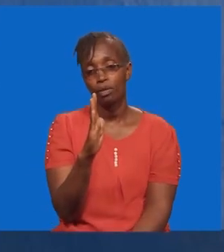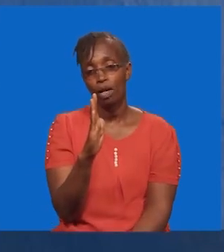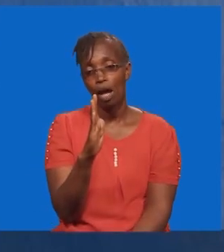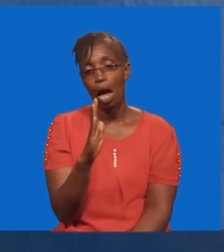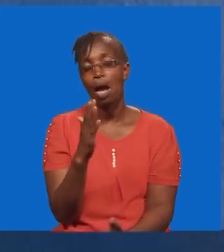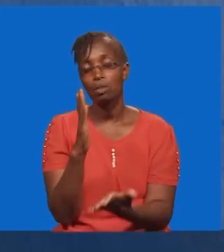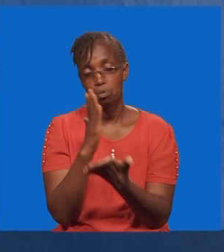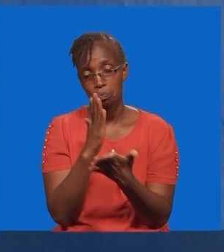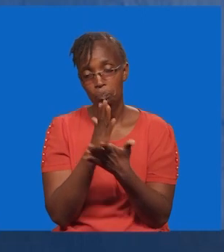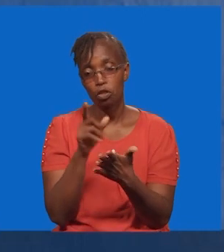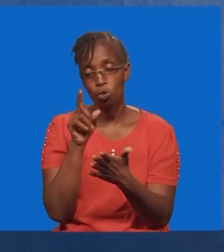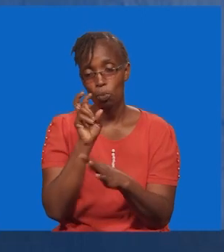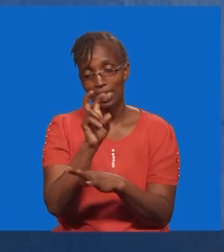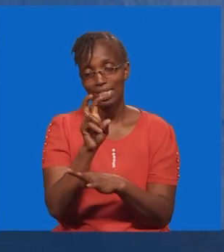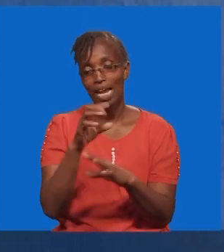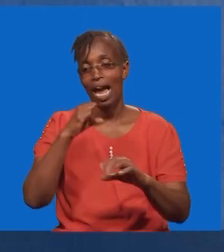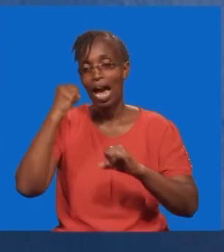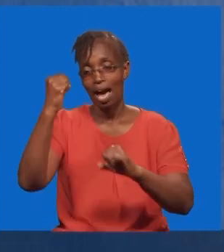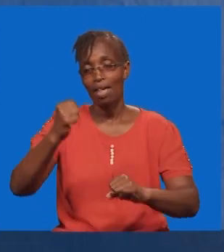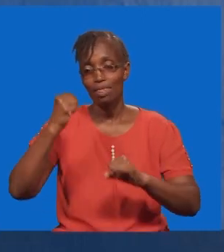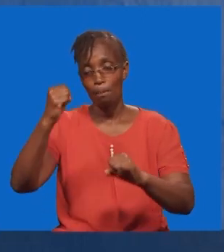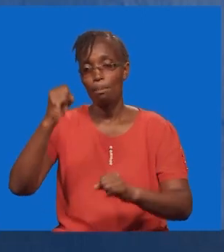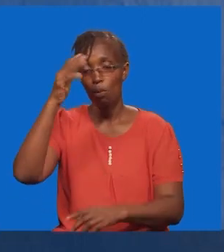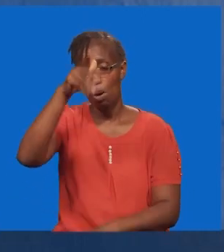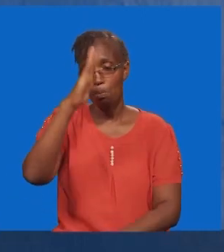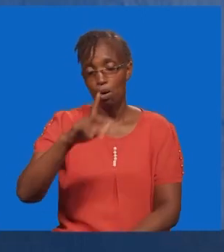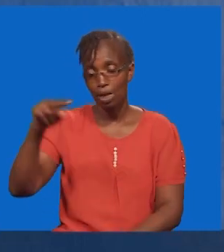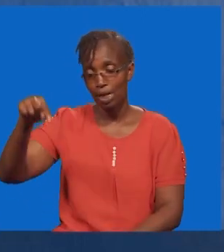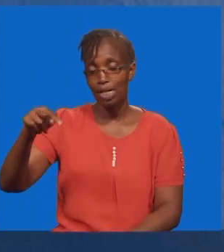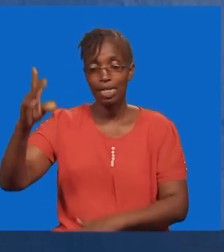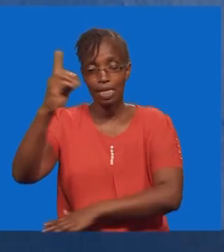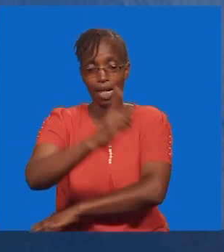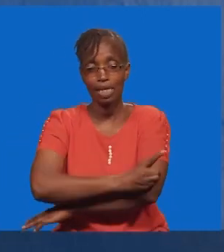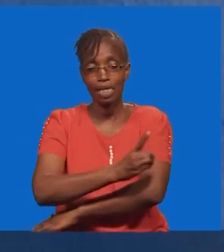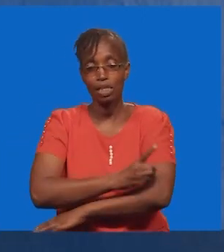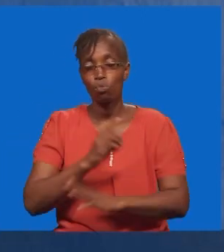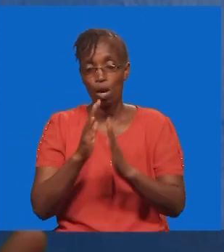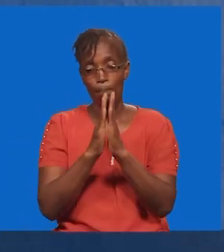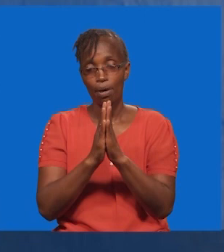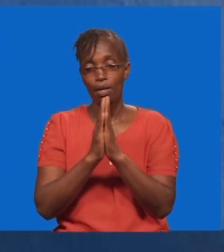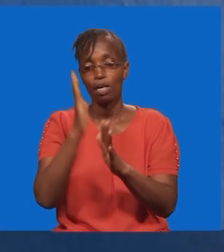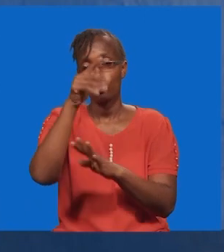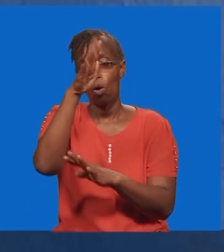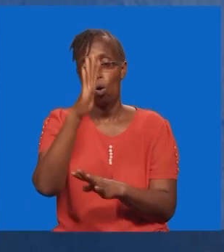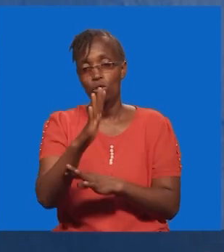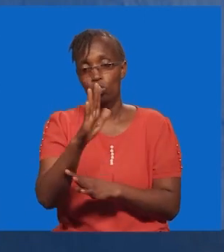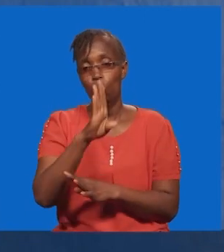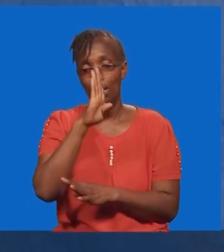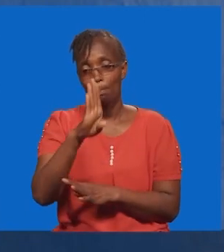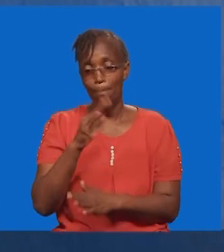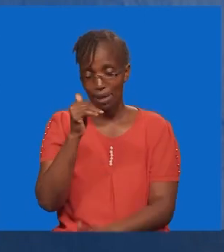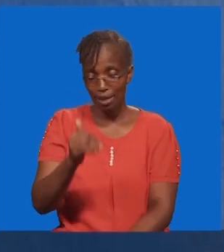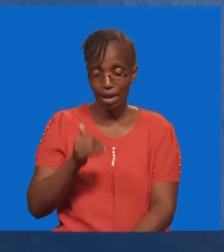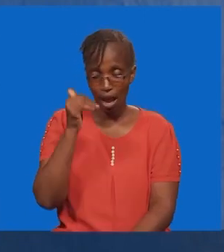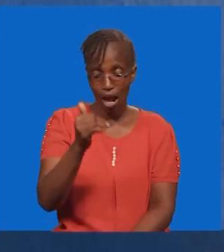Utaweza kuona gugu zake. Niala nisi ambayo ninaomba mwenyezi Mungu. Haka weze kukutangulia na